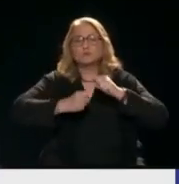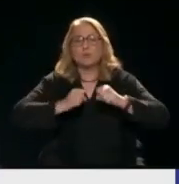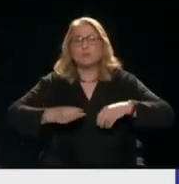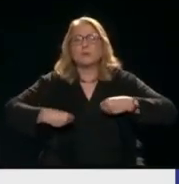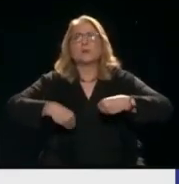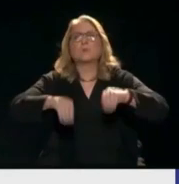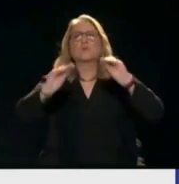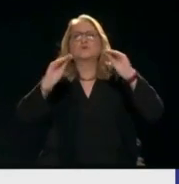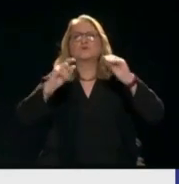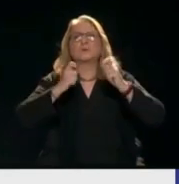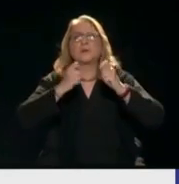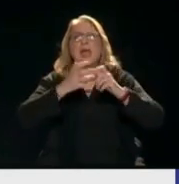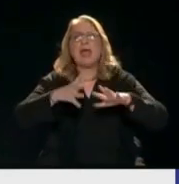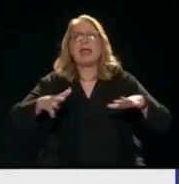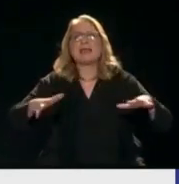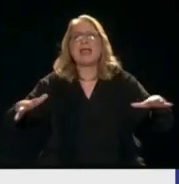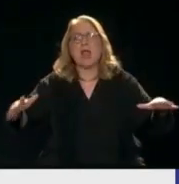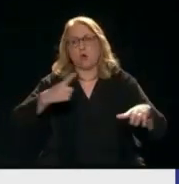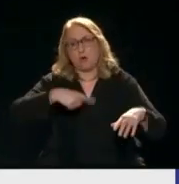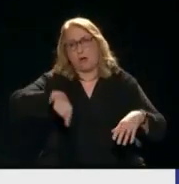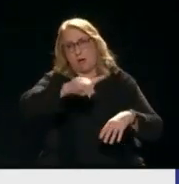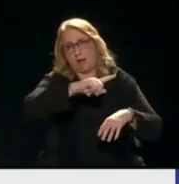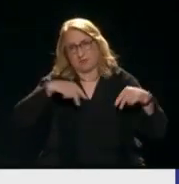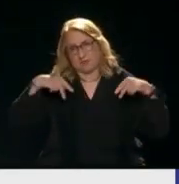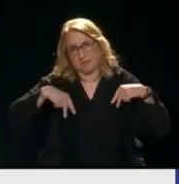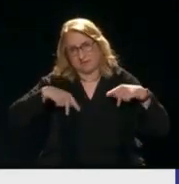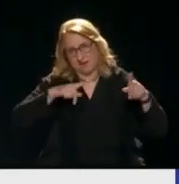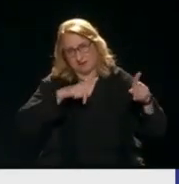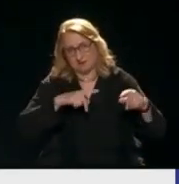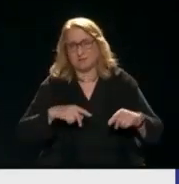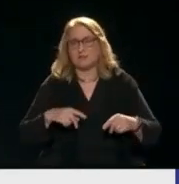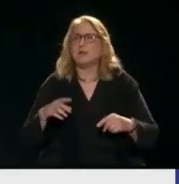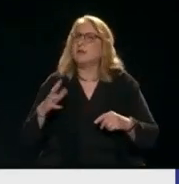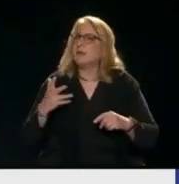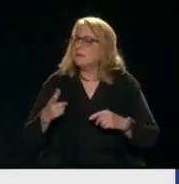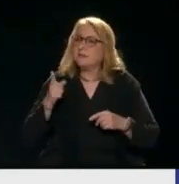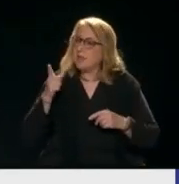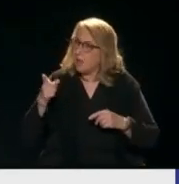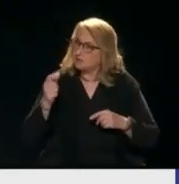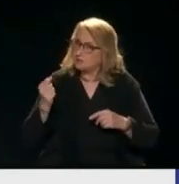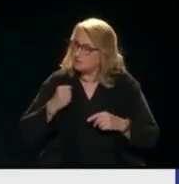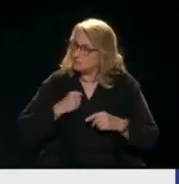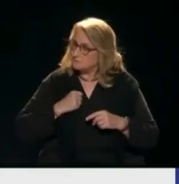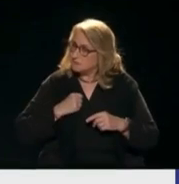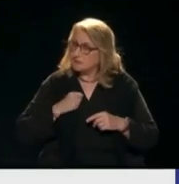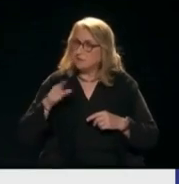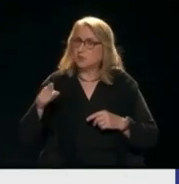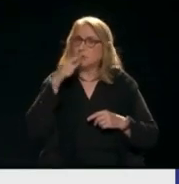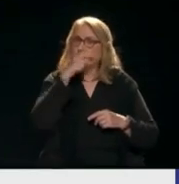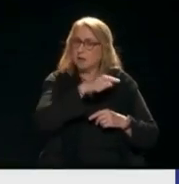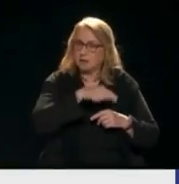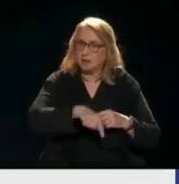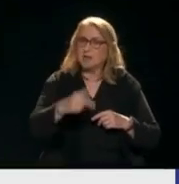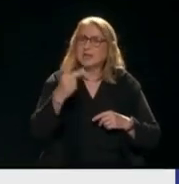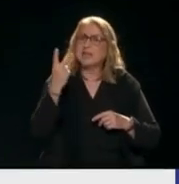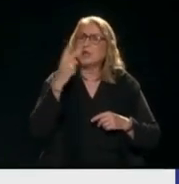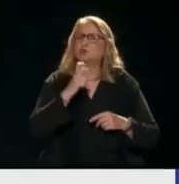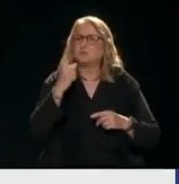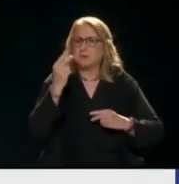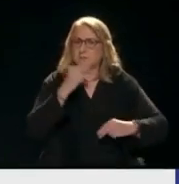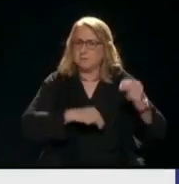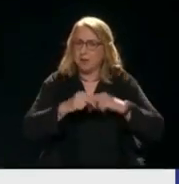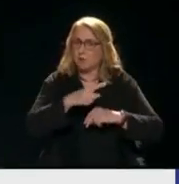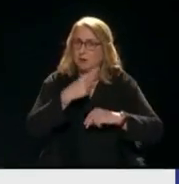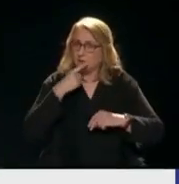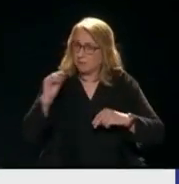Δηλαδή κύριε Πρόερα Αν κατάλαβα καλά Βλέπετε μια κυβέρνηση Εκτιμάται ότι θα υπάρχει μια νέα κυβέρνηση 20 Δευτέρας Μαΐου Που θα είναι περισσότερο από δύο